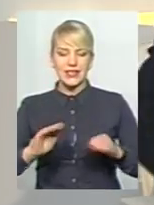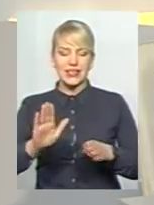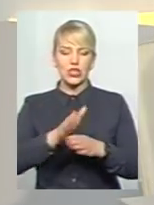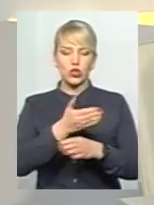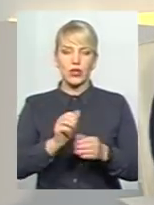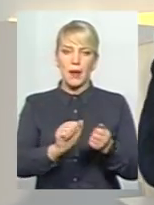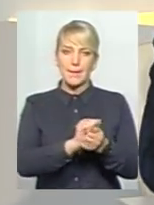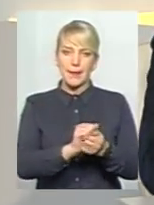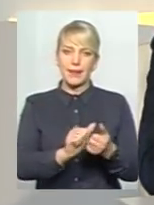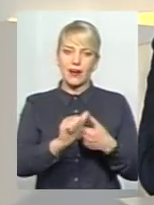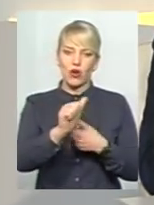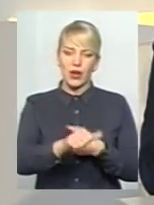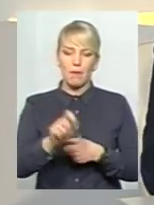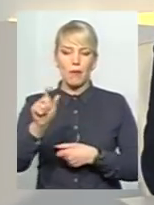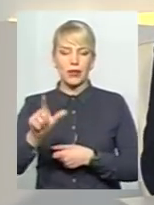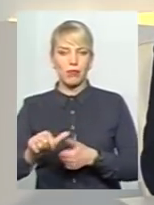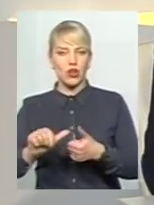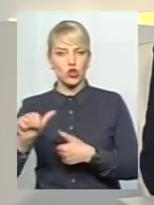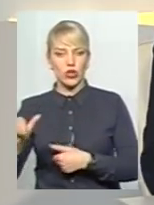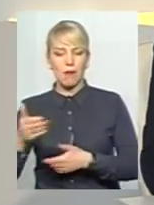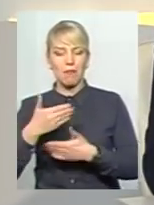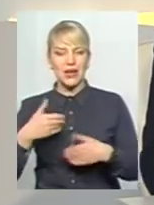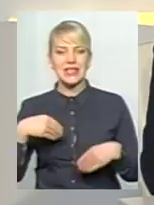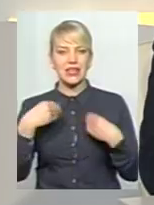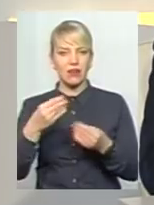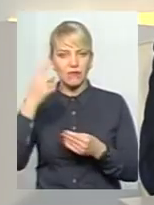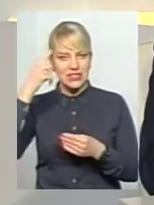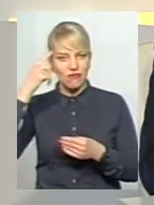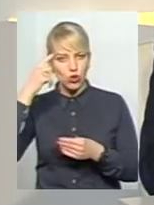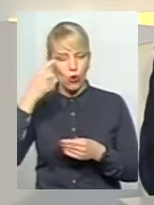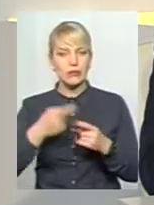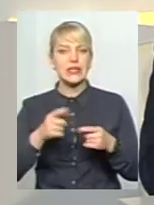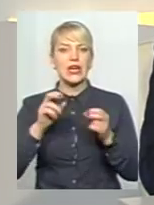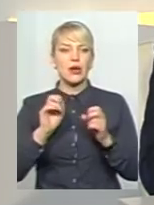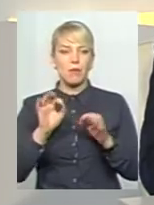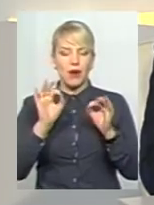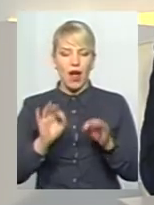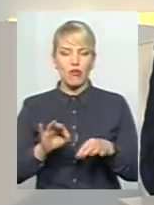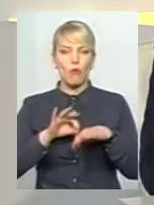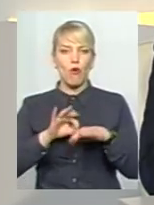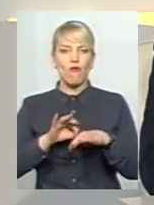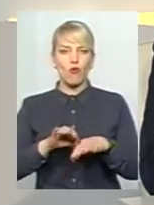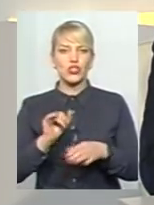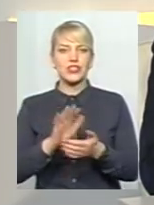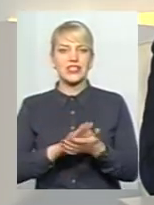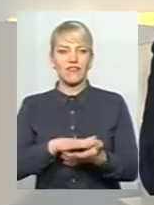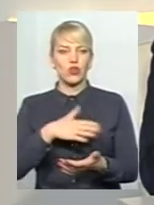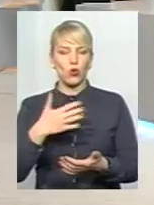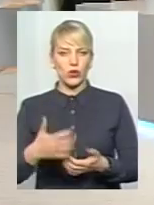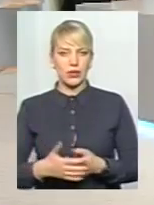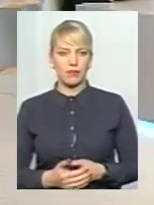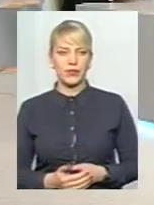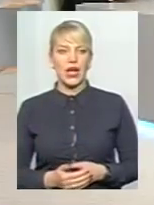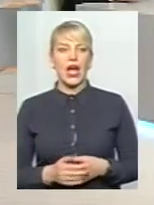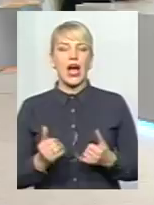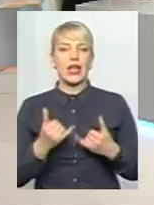папір, окремо, під пляшка окремо. Ми закладаємо в свідомість вже правильне поводження з твердими побутовими відходами. А для того, контейнери вистачає?